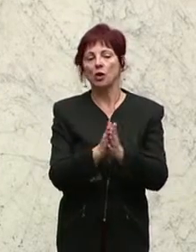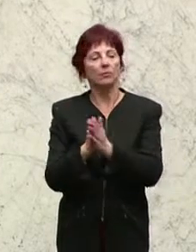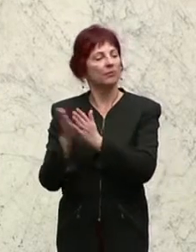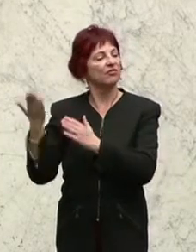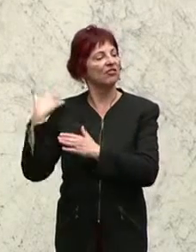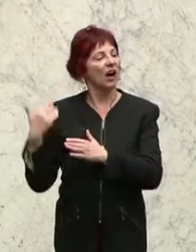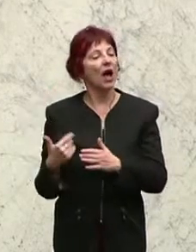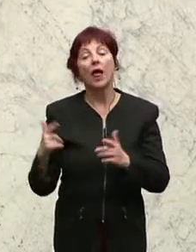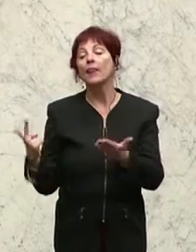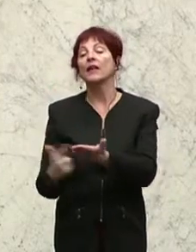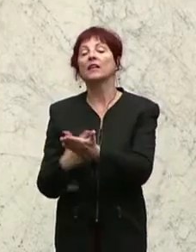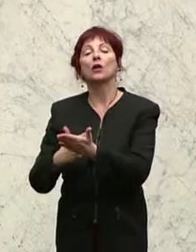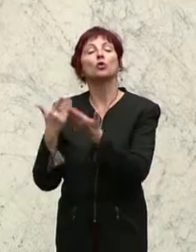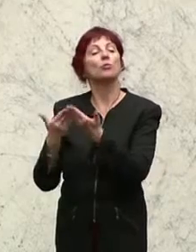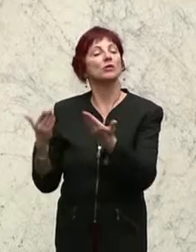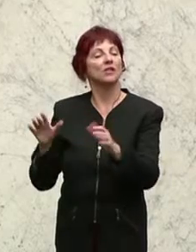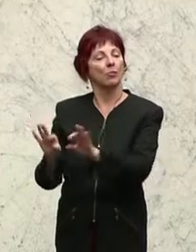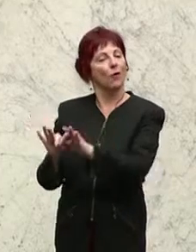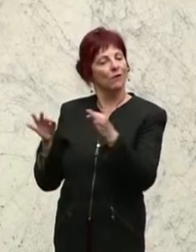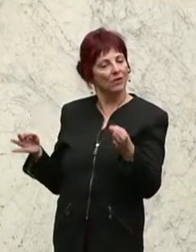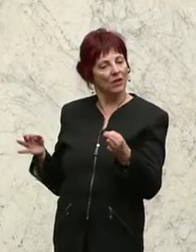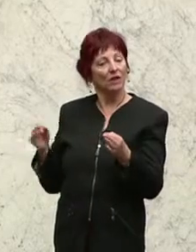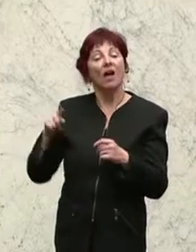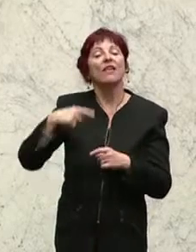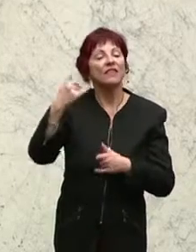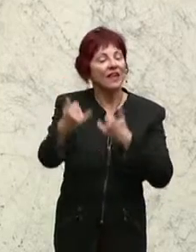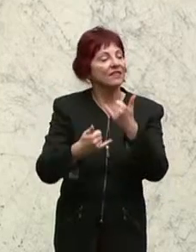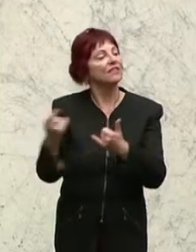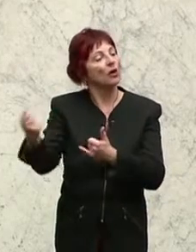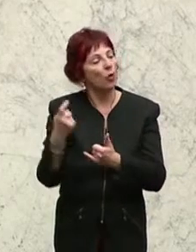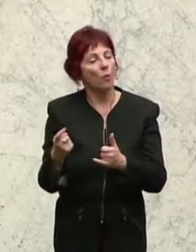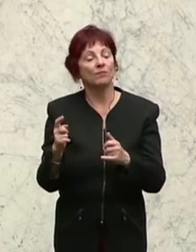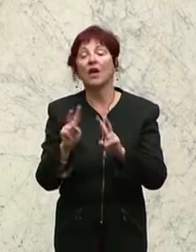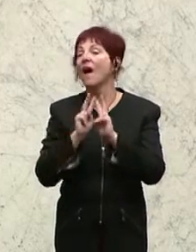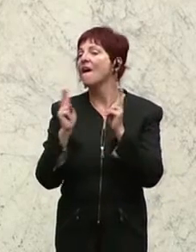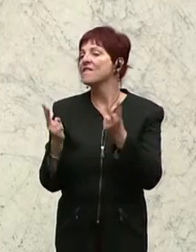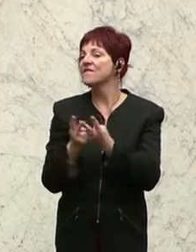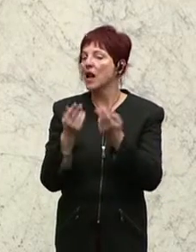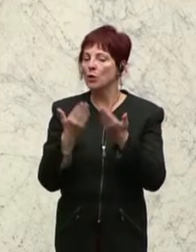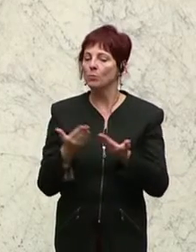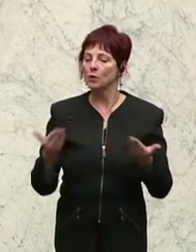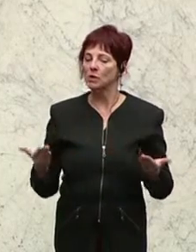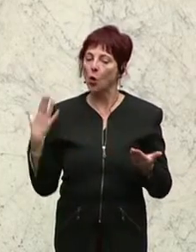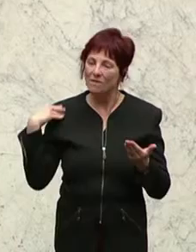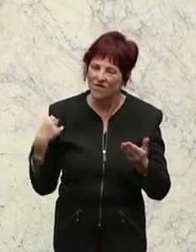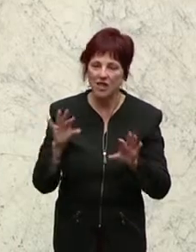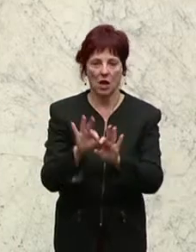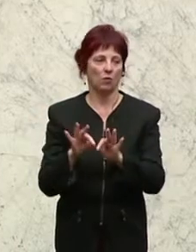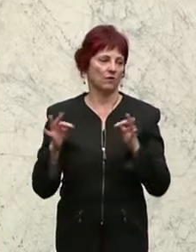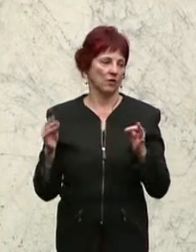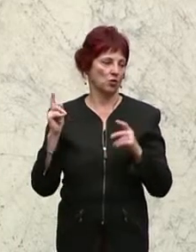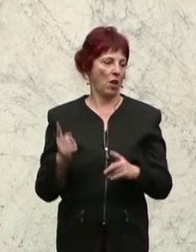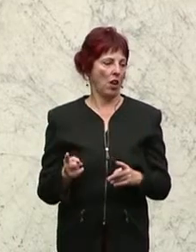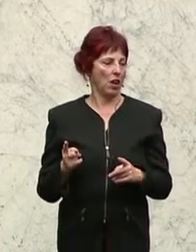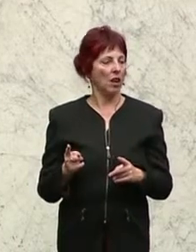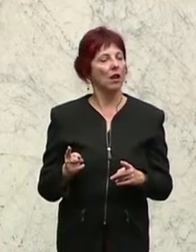Literaturmuseum eröffnet worden. Nächstes Jahr soll dort das Weltmuseum wieder eröffnet werden. So